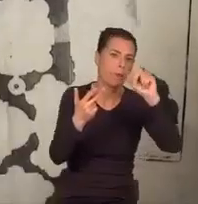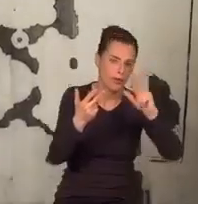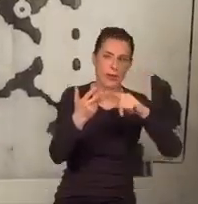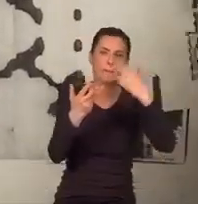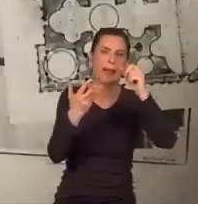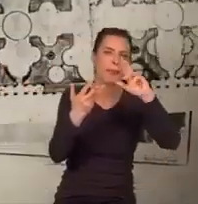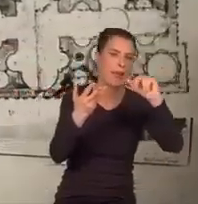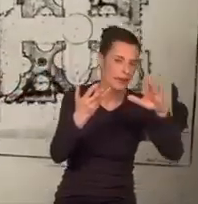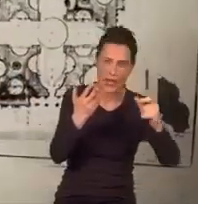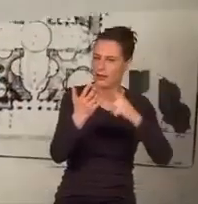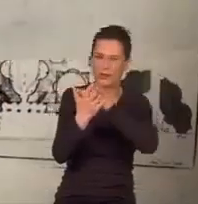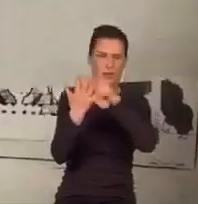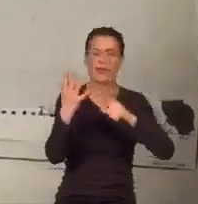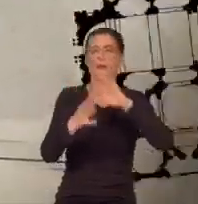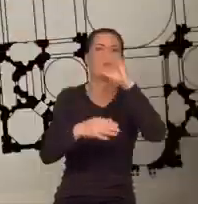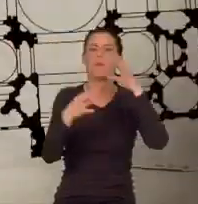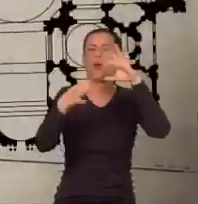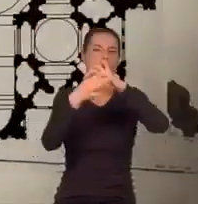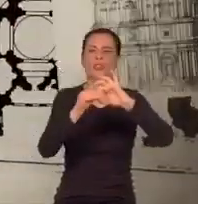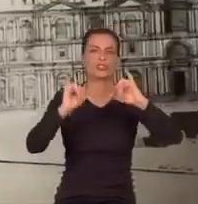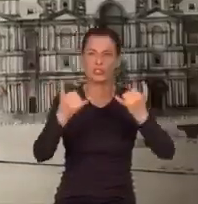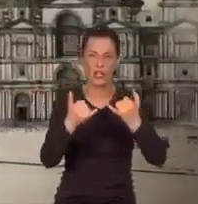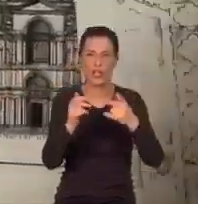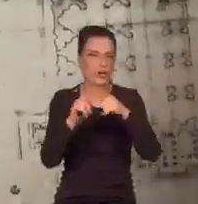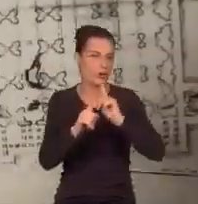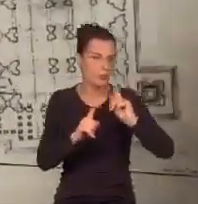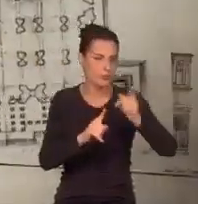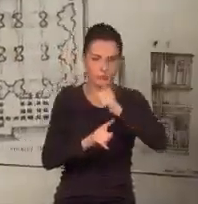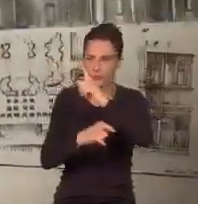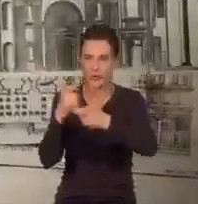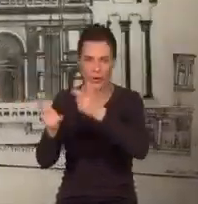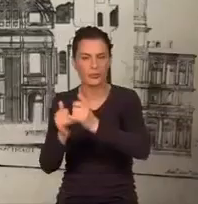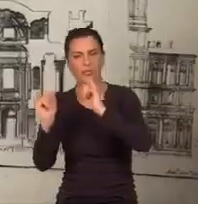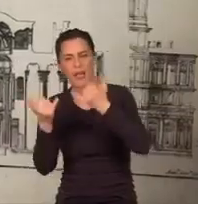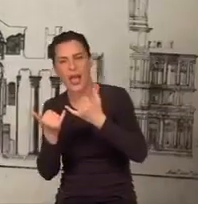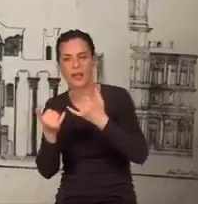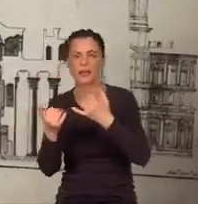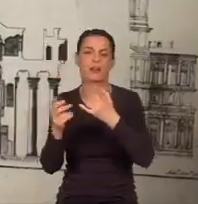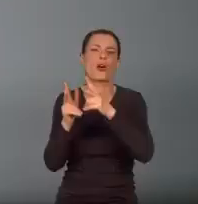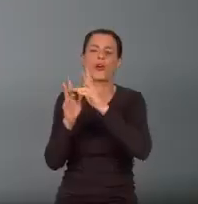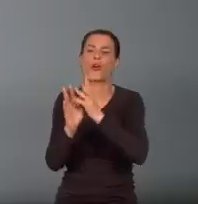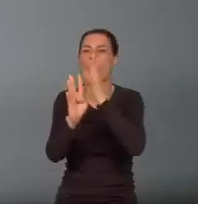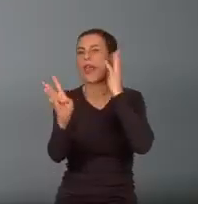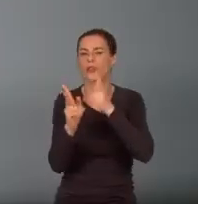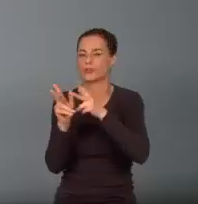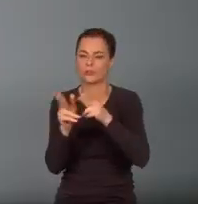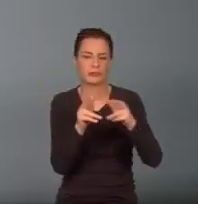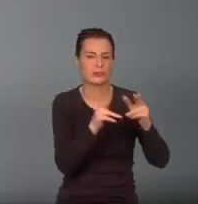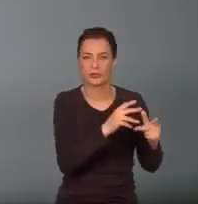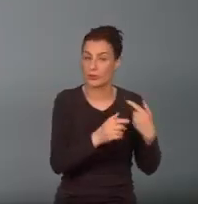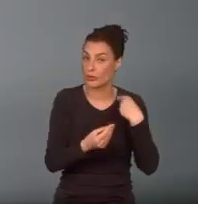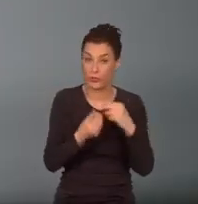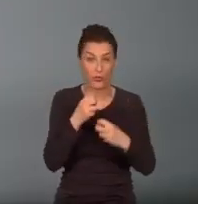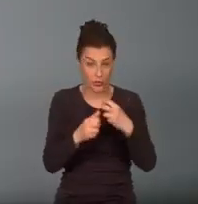Maderna. Ale jak je połączyć i dociec, kto ma co robić i w jakiej kolejności? To była bardzo trudna zagadka.